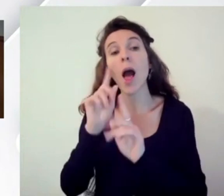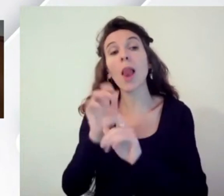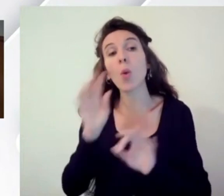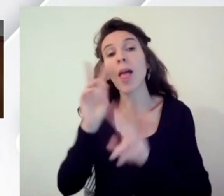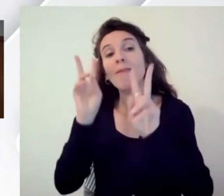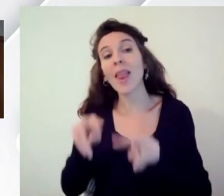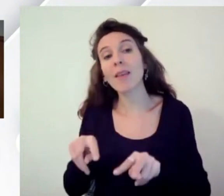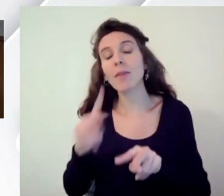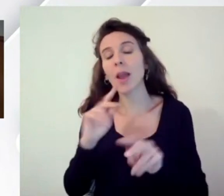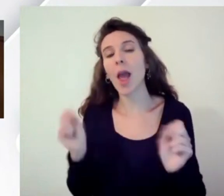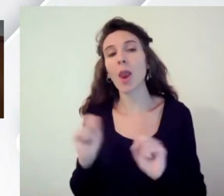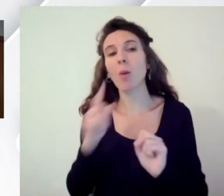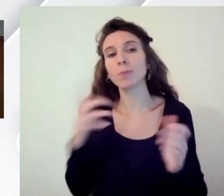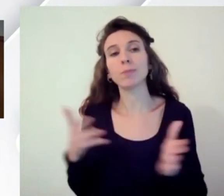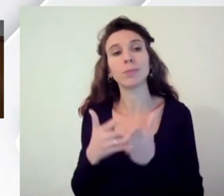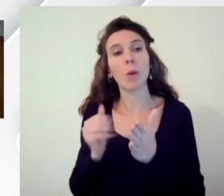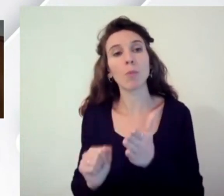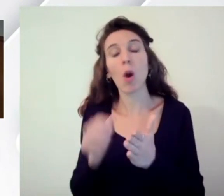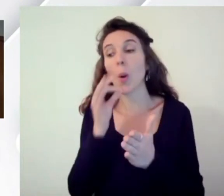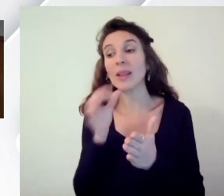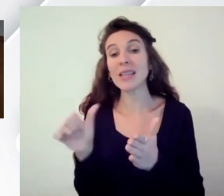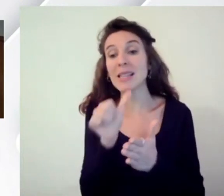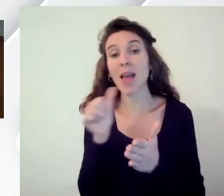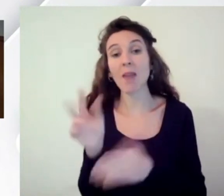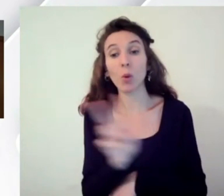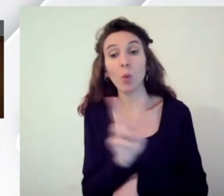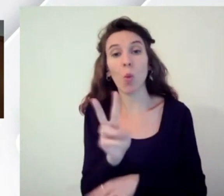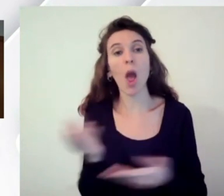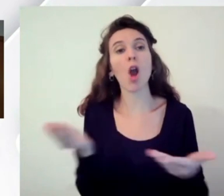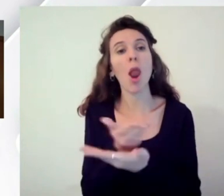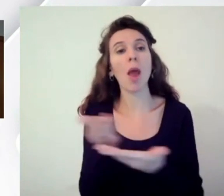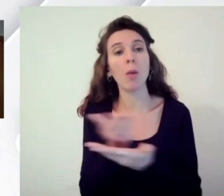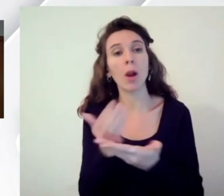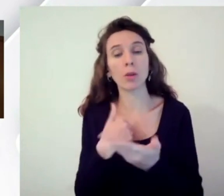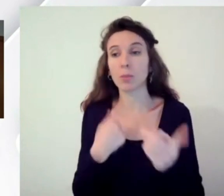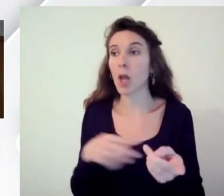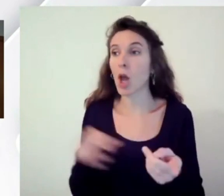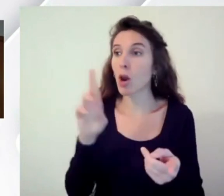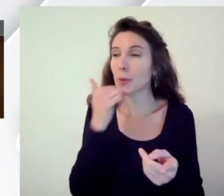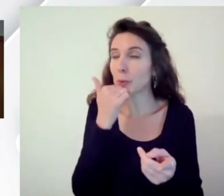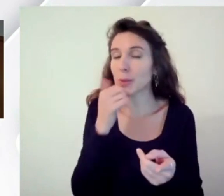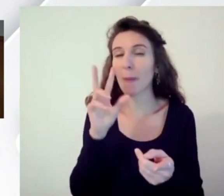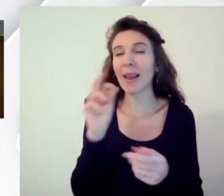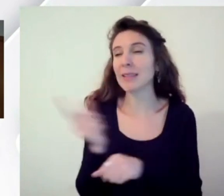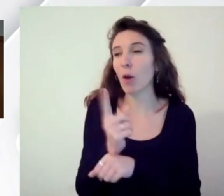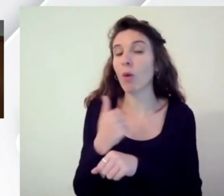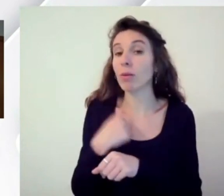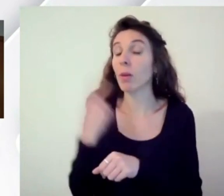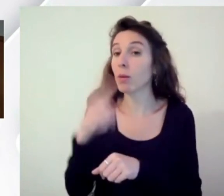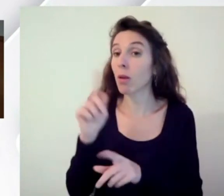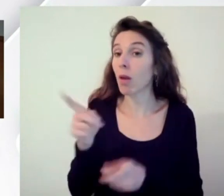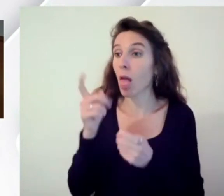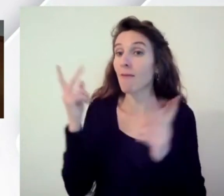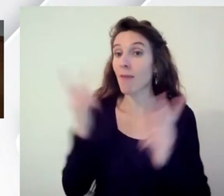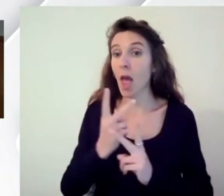collaborazione tra le parti Roberto tanto è vero giusto proprio 30 secondi tanto è vero ti dico